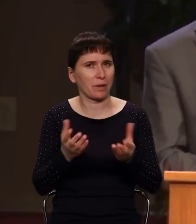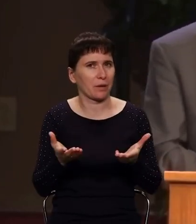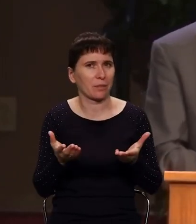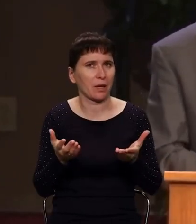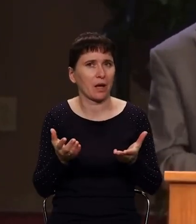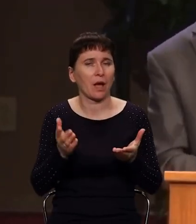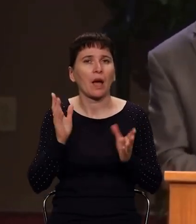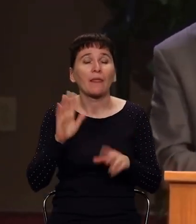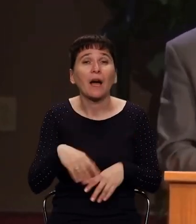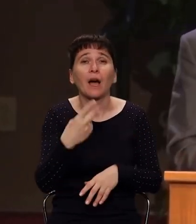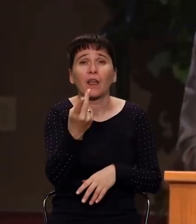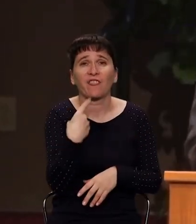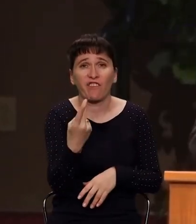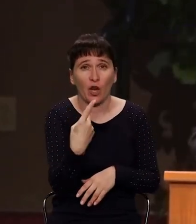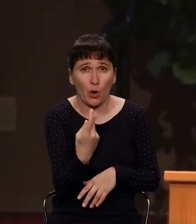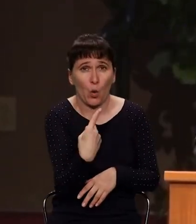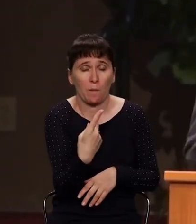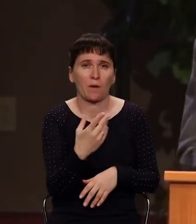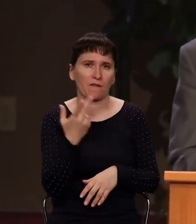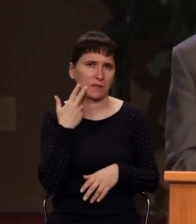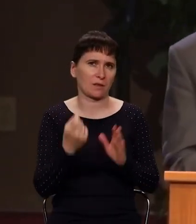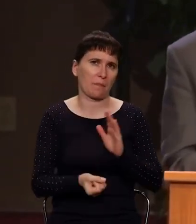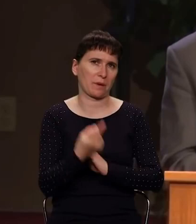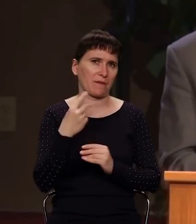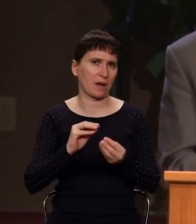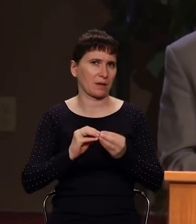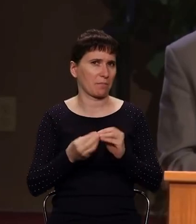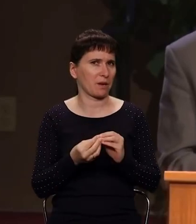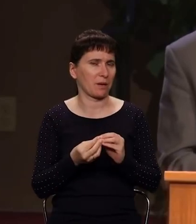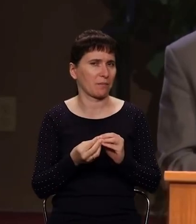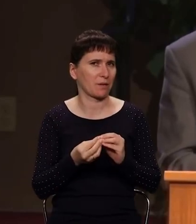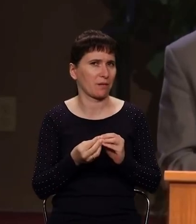Даже там, где есть два человека, уже есть проблемы очень часто.